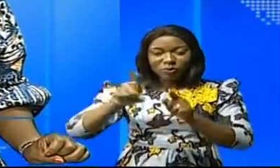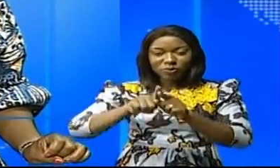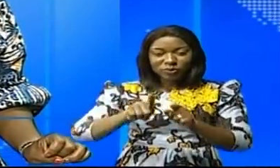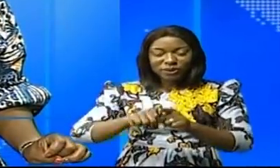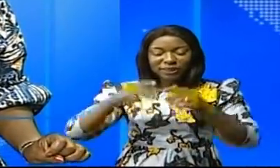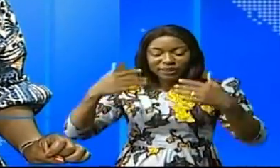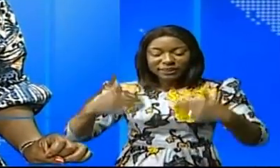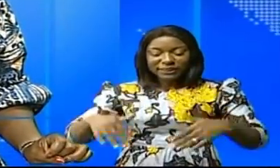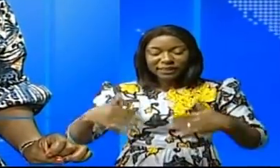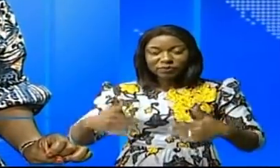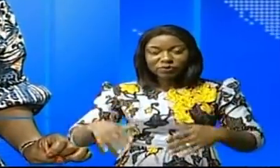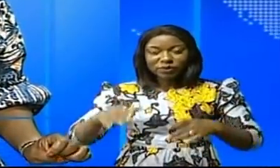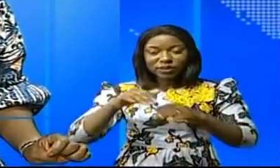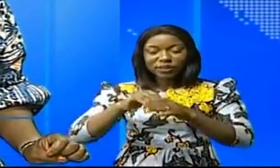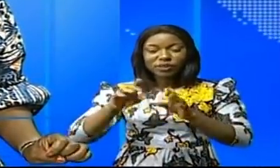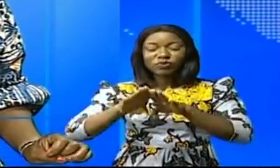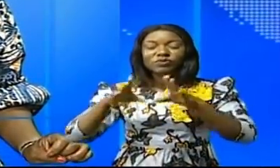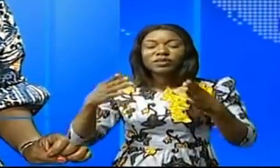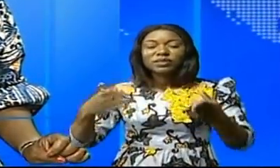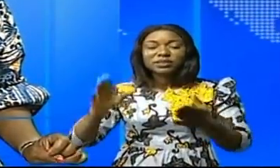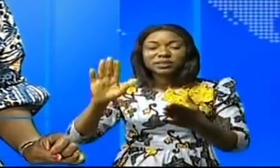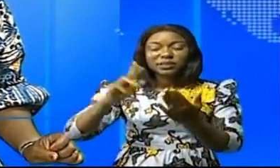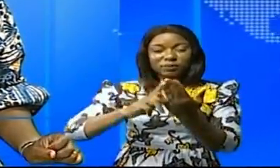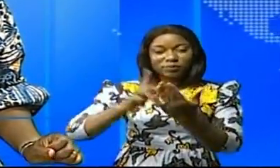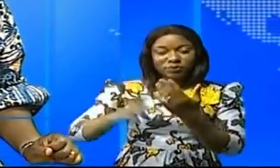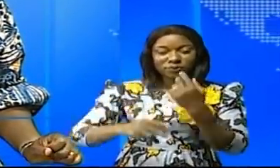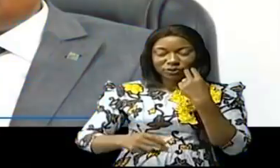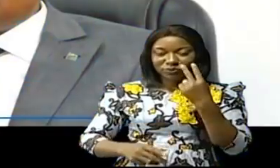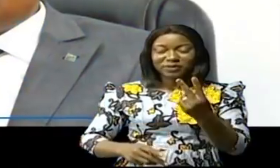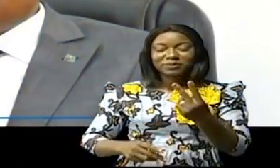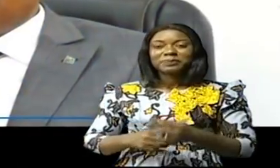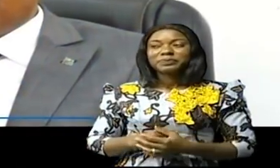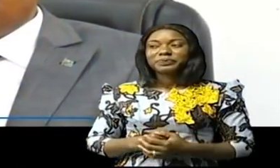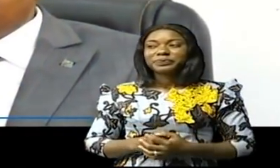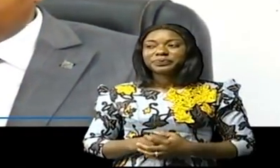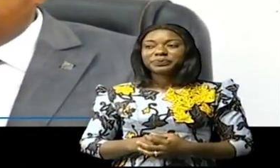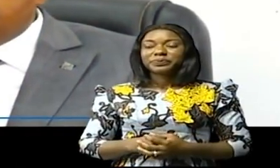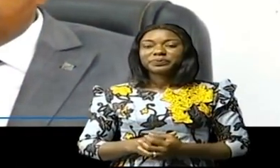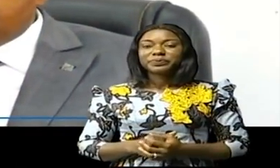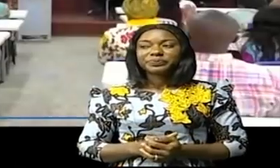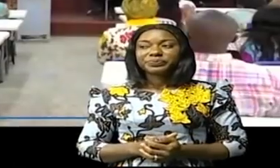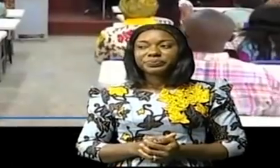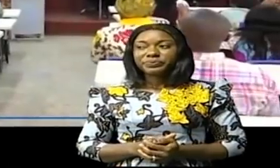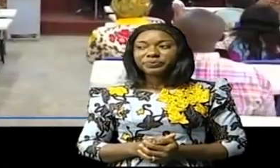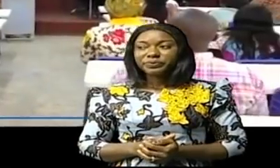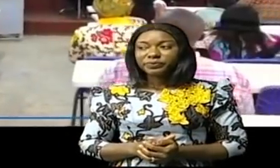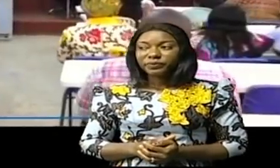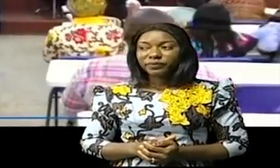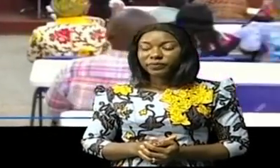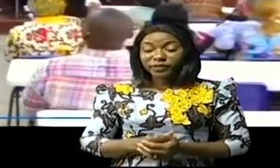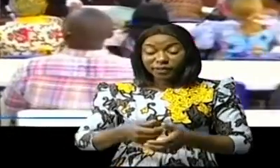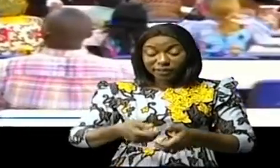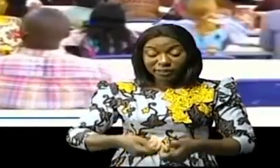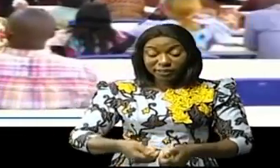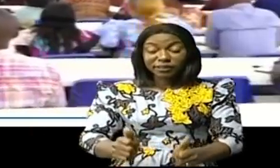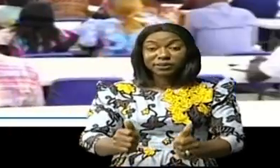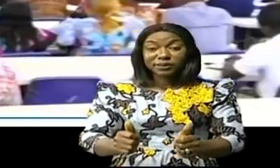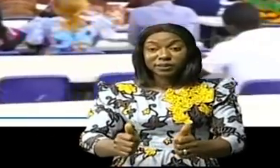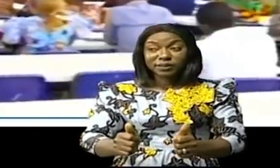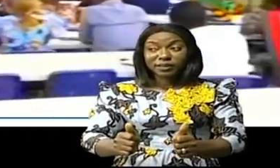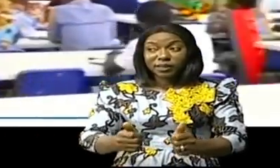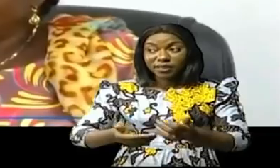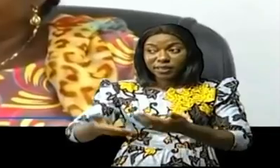cérémonie de lancement de ce projet. L'ouverture de ces assises, axée sur le lancement et la